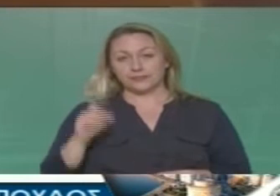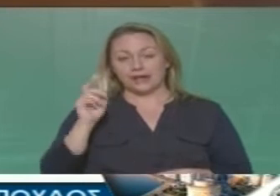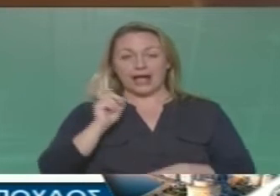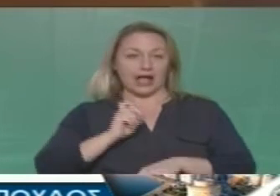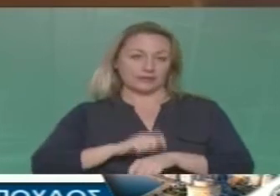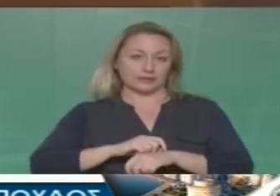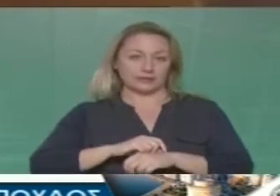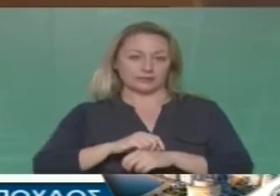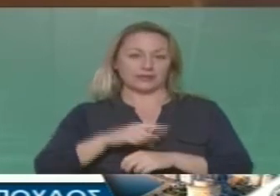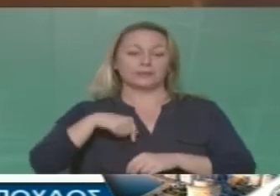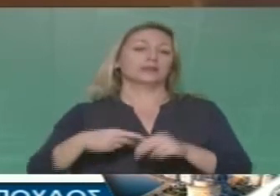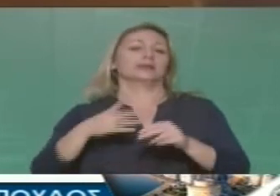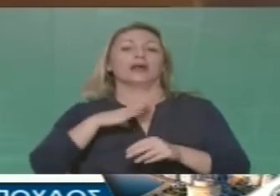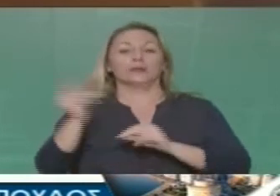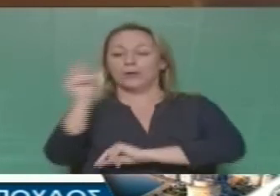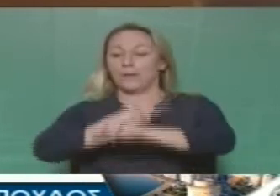δήμαρχος προφανώς είναι ικανός.